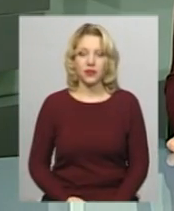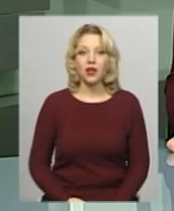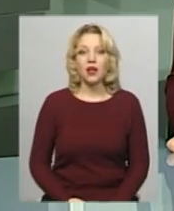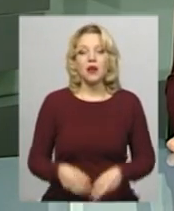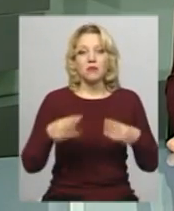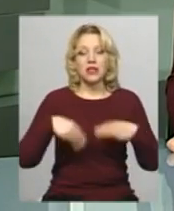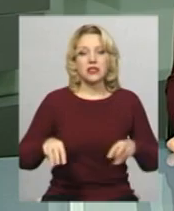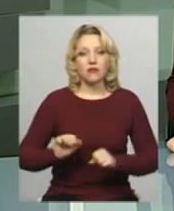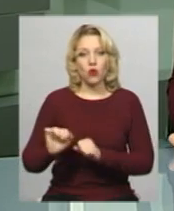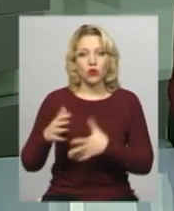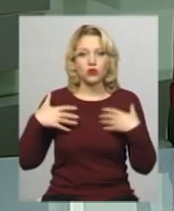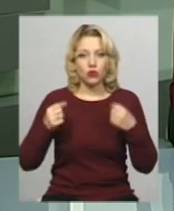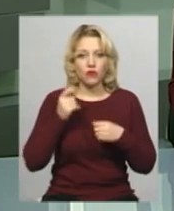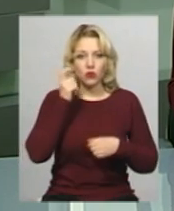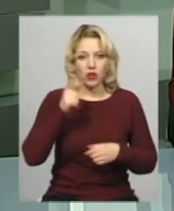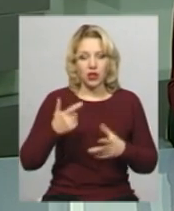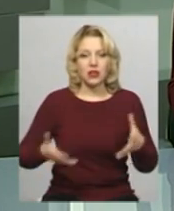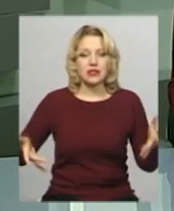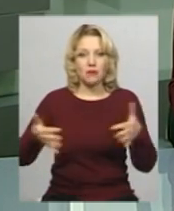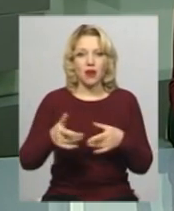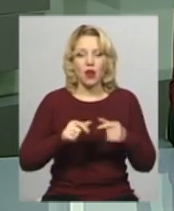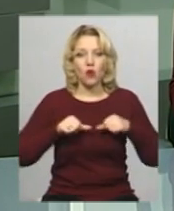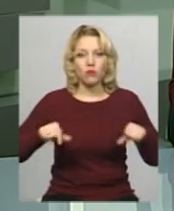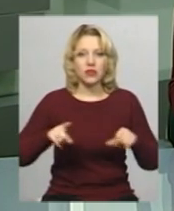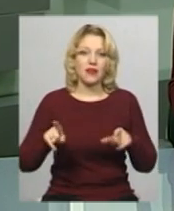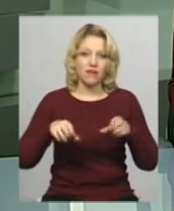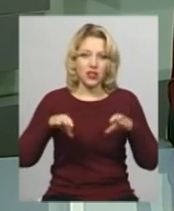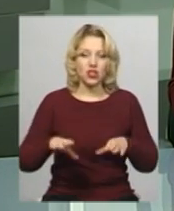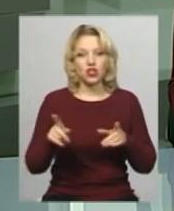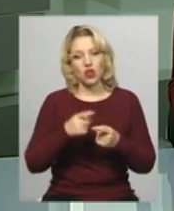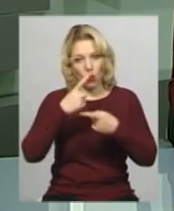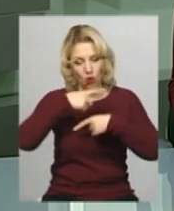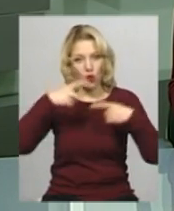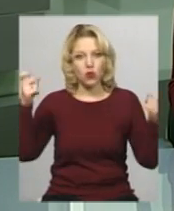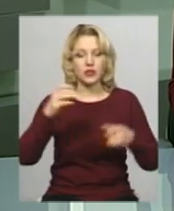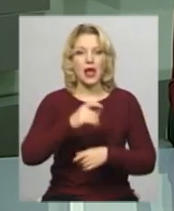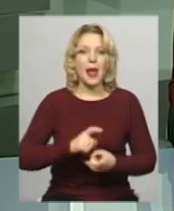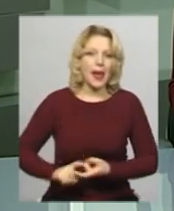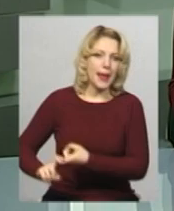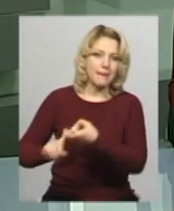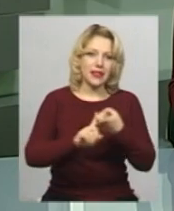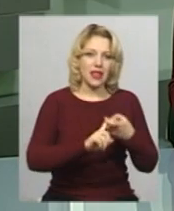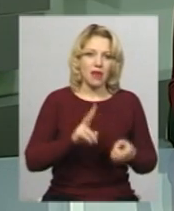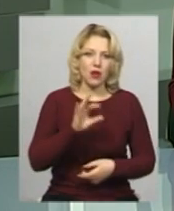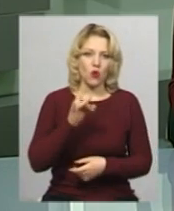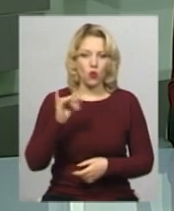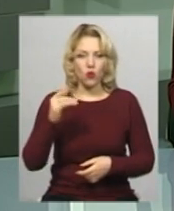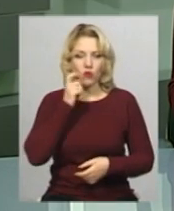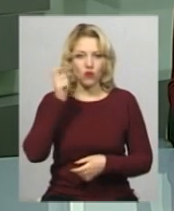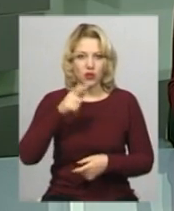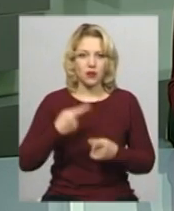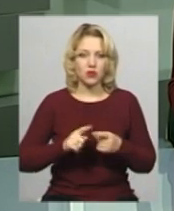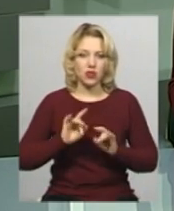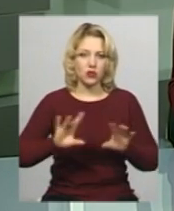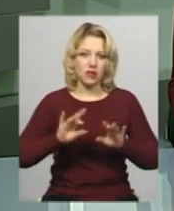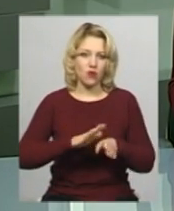Міністерство охорони здоров'я України збере комісію, яка вирішить, чи оголошувати епідемію кору в Україні. Про це на засіданні уряду сказала виконуюча обов